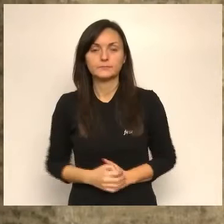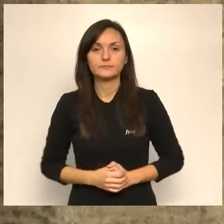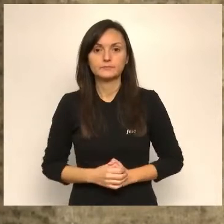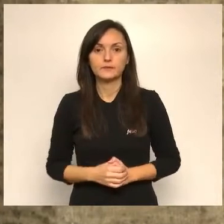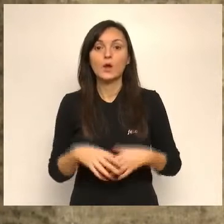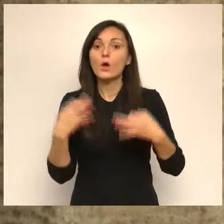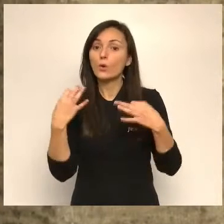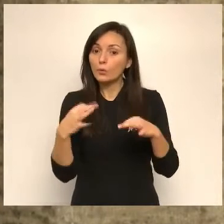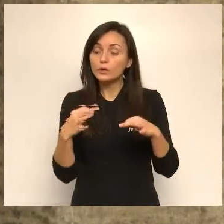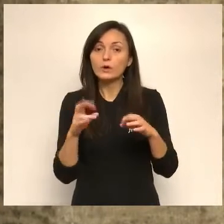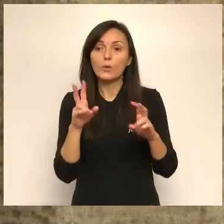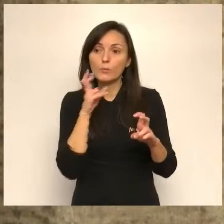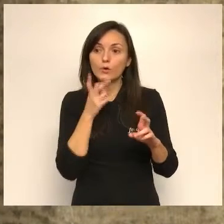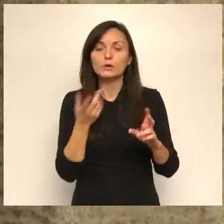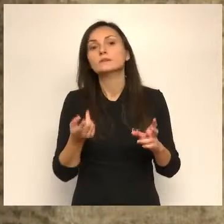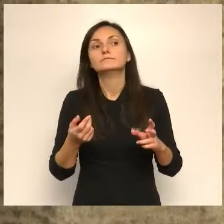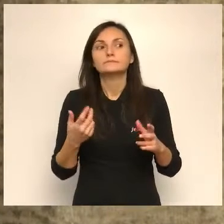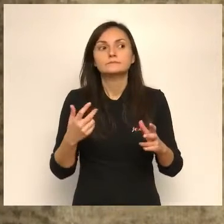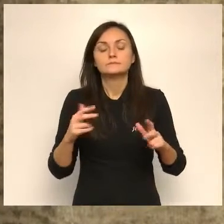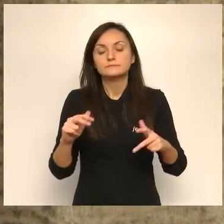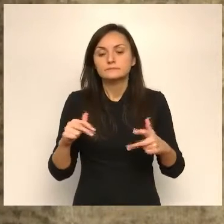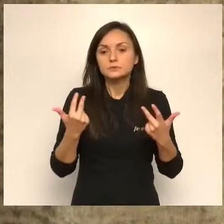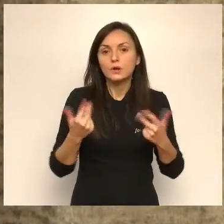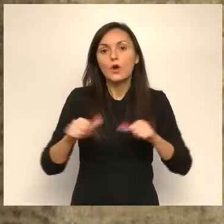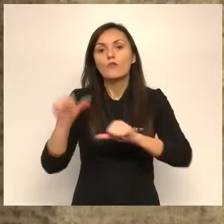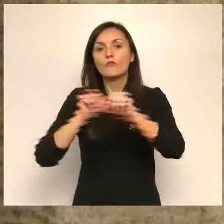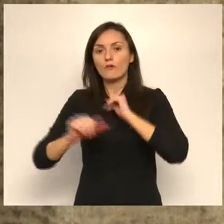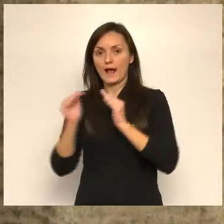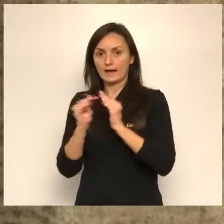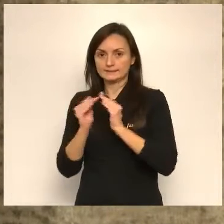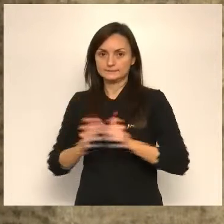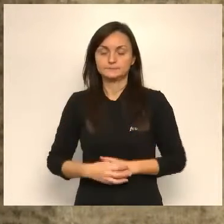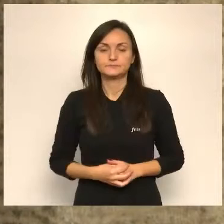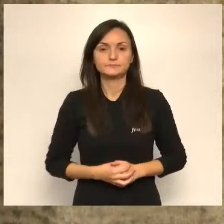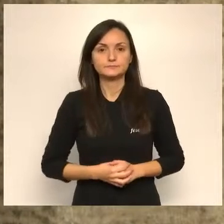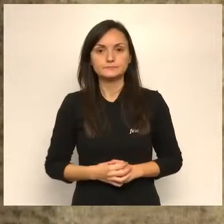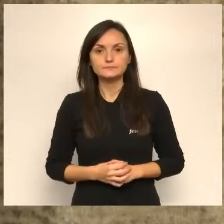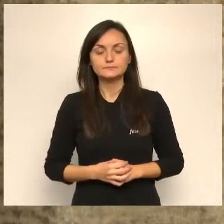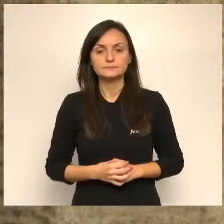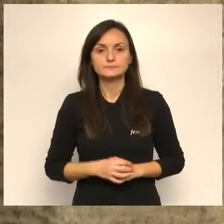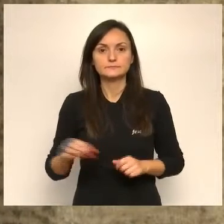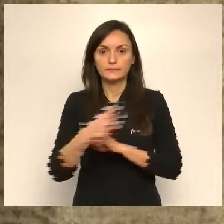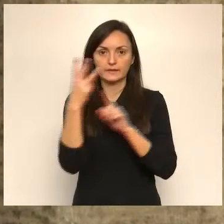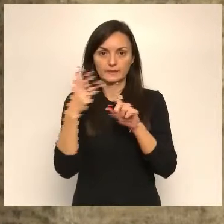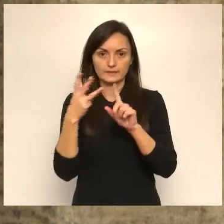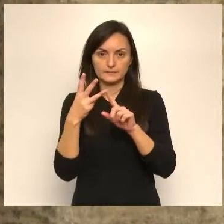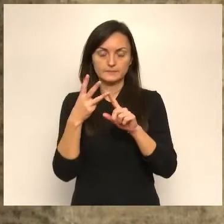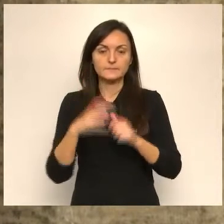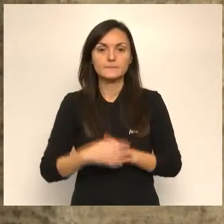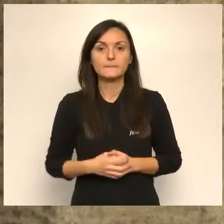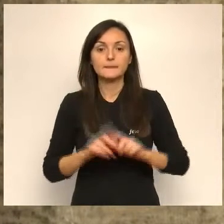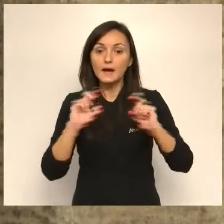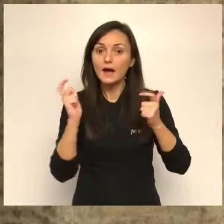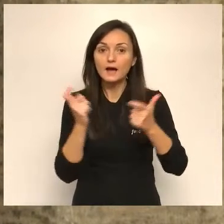únicament per tal de permetre la tornada a casa. I tercera mesura, les